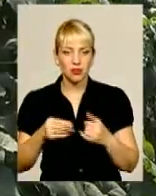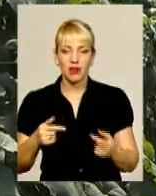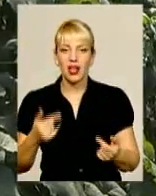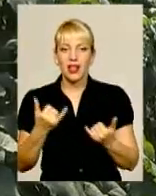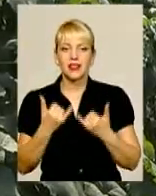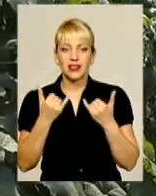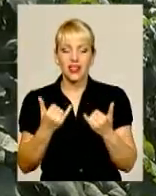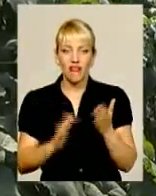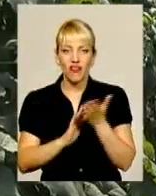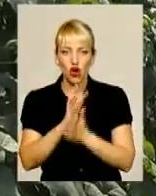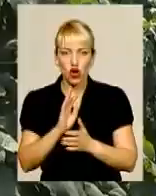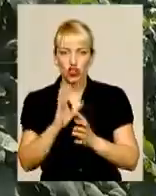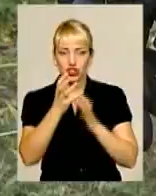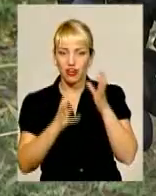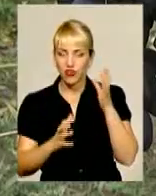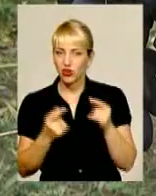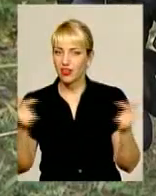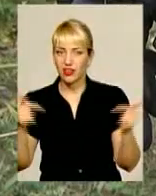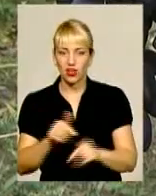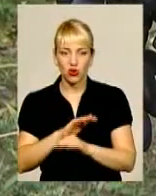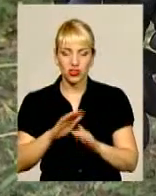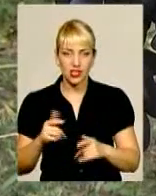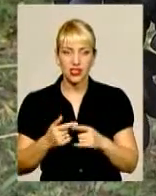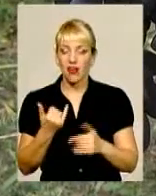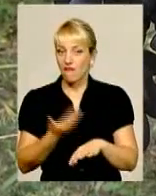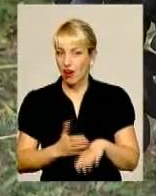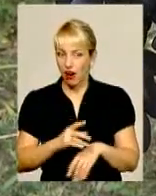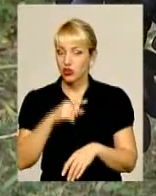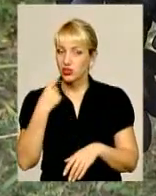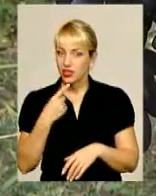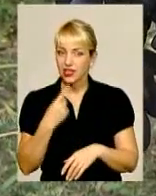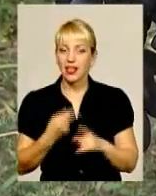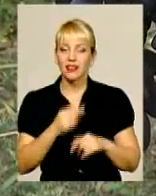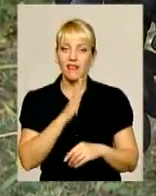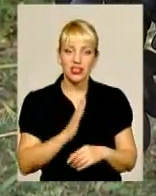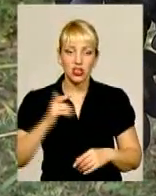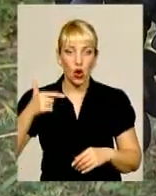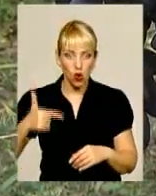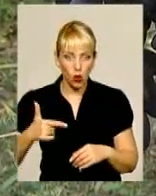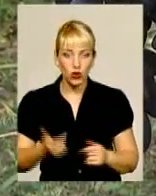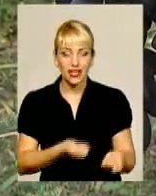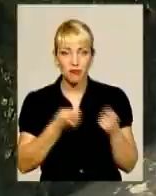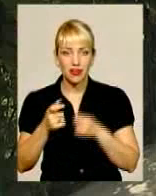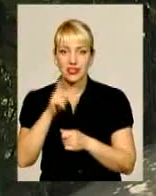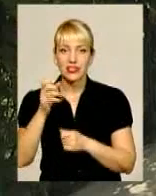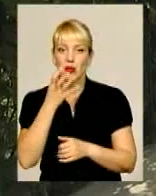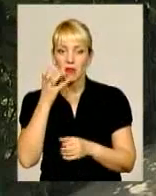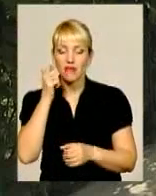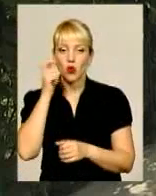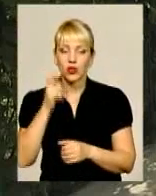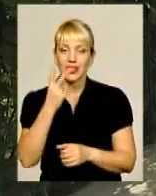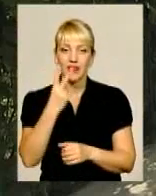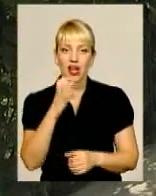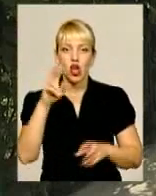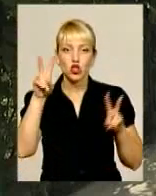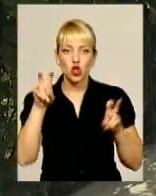сортів винограду не годяться, сьогодні важко сказати. Бо Валентин Гурний задовго до глобального потепління привіс із півдня України два